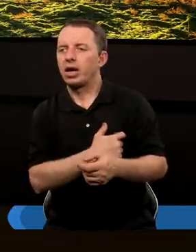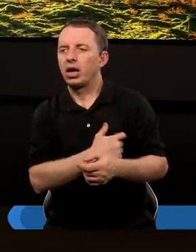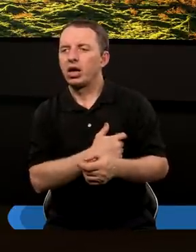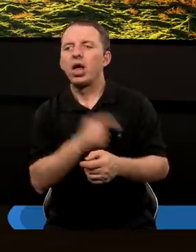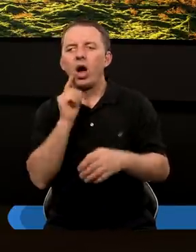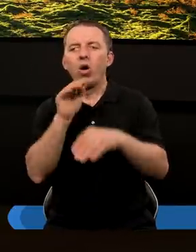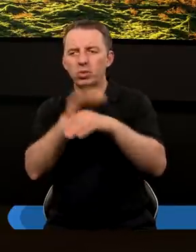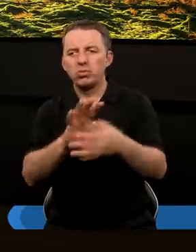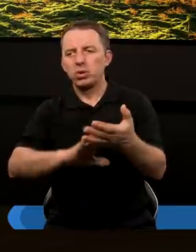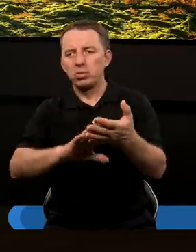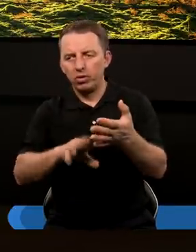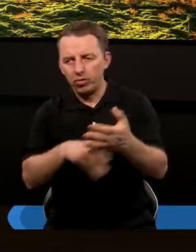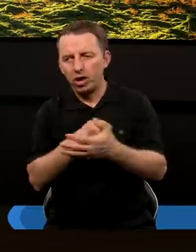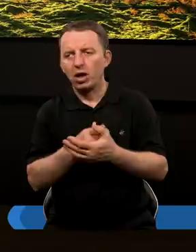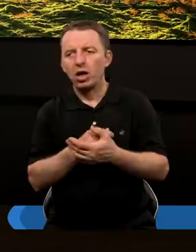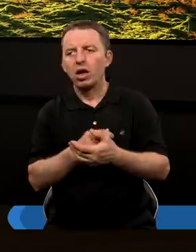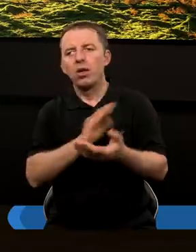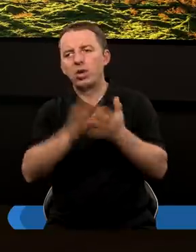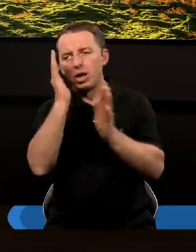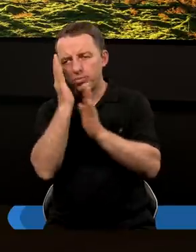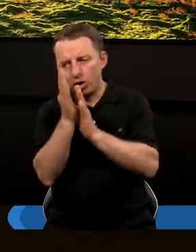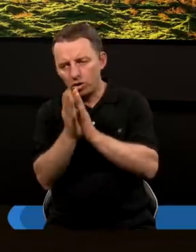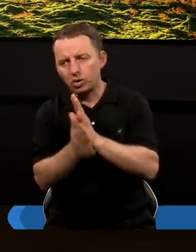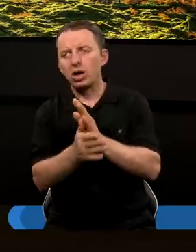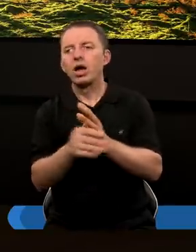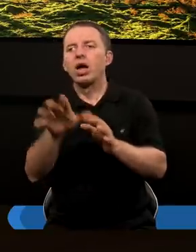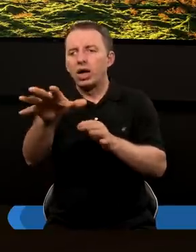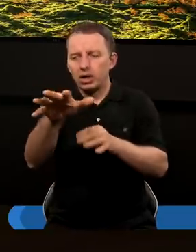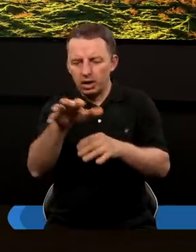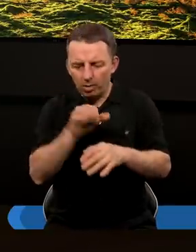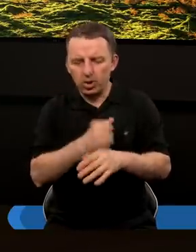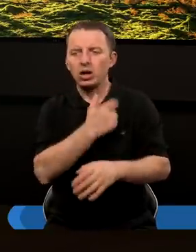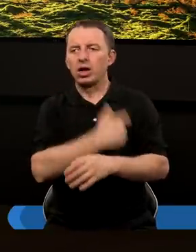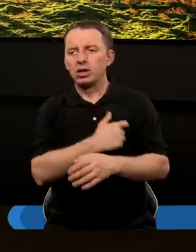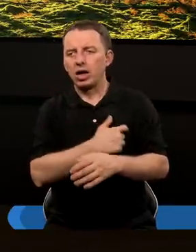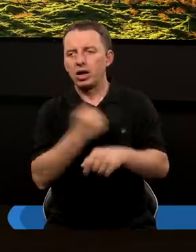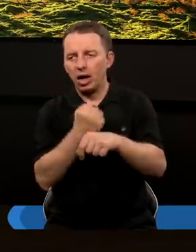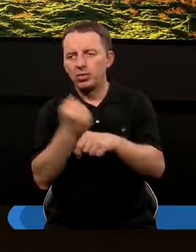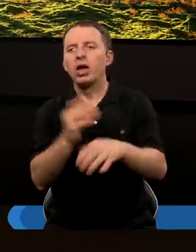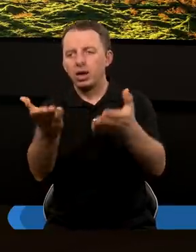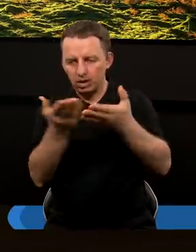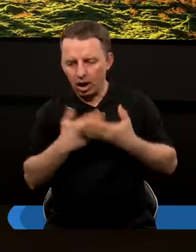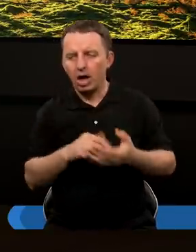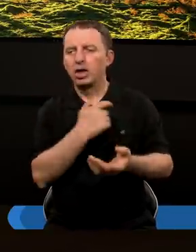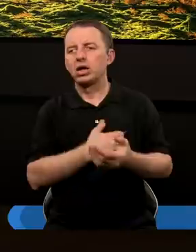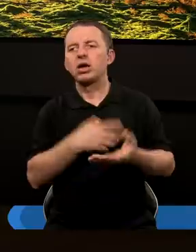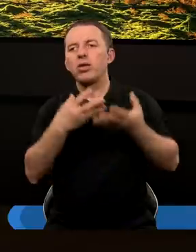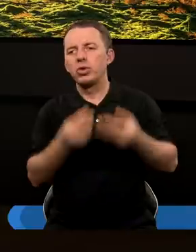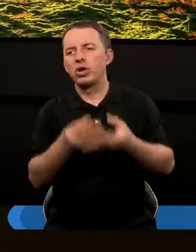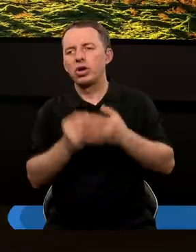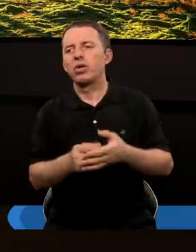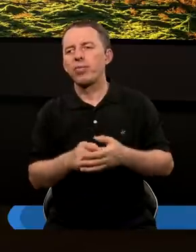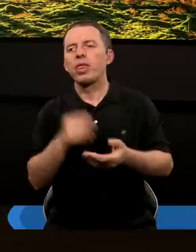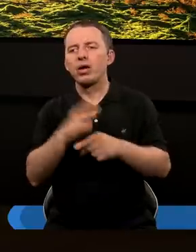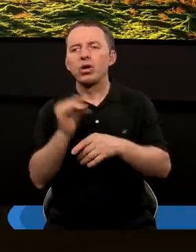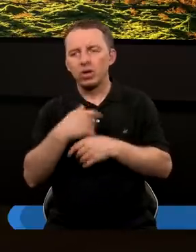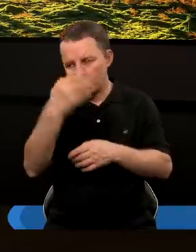A jest obietnica w Piśmie Świętym, gdzie Bóg mówi bezpośrednio, że zabierze serce kamienne z naszego wnętrza, da nam serca mięsiste. I to